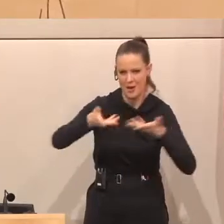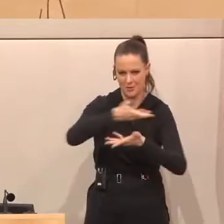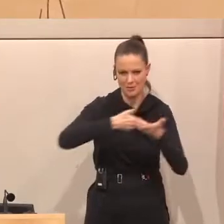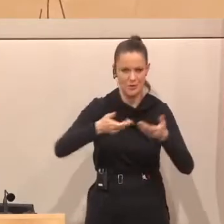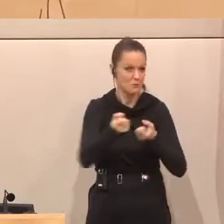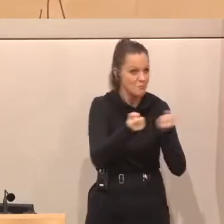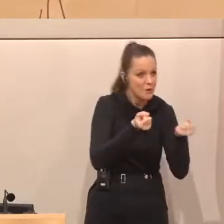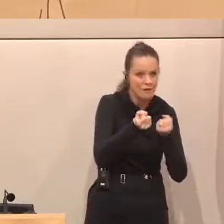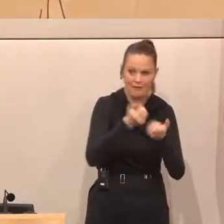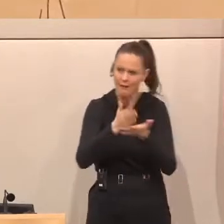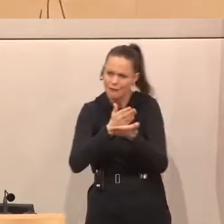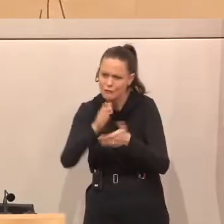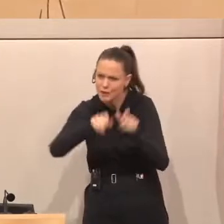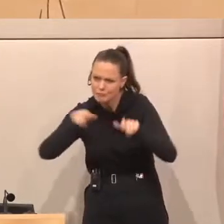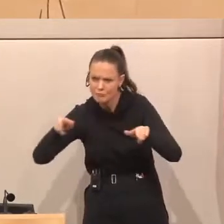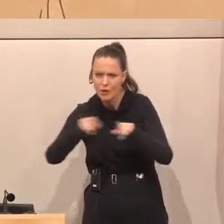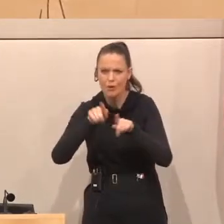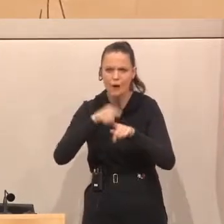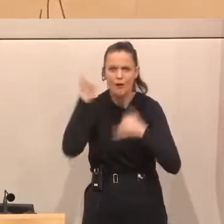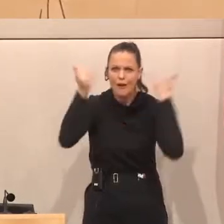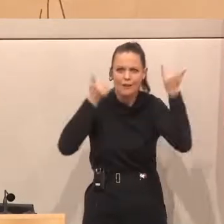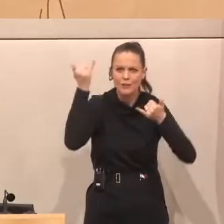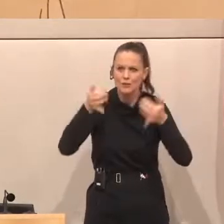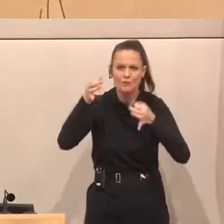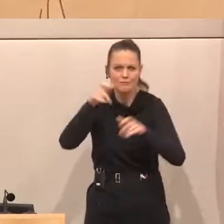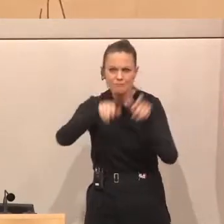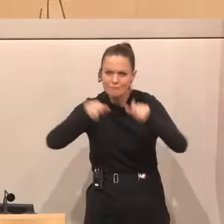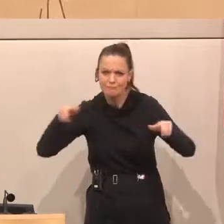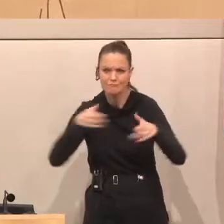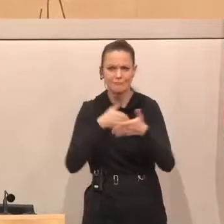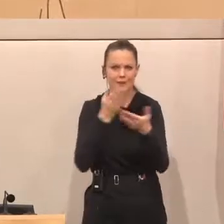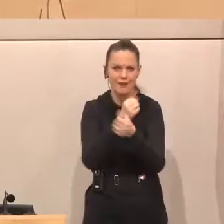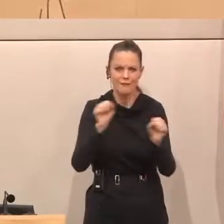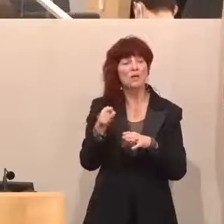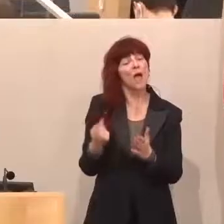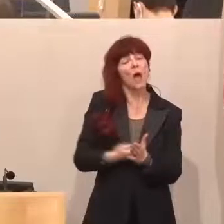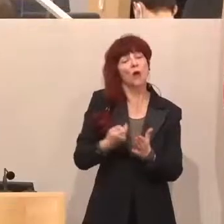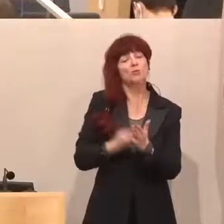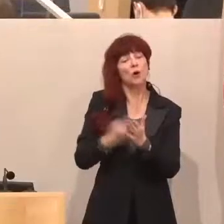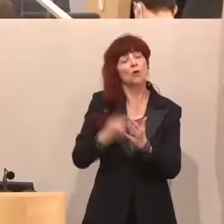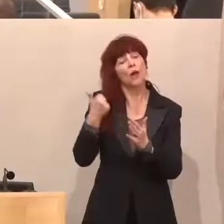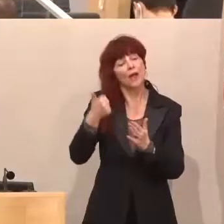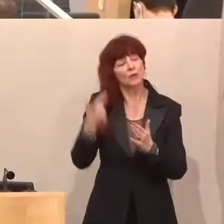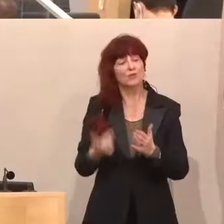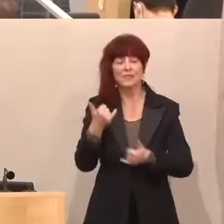Politik, zwischen Entscheidern und den Innovationsträgern aus der barrierefreien Welt voranzutreiben.